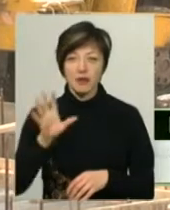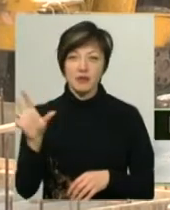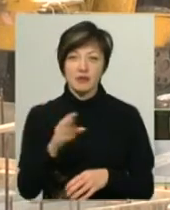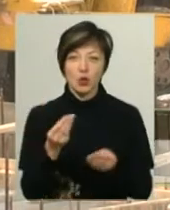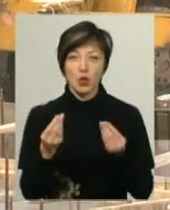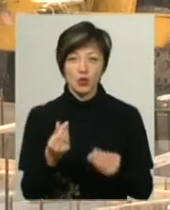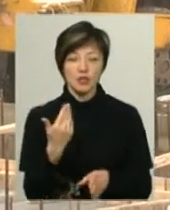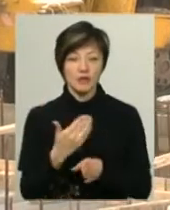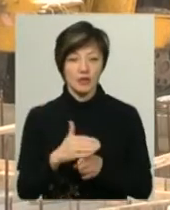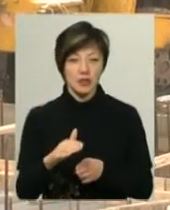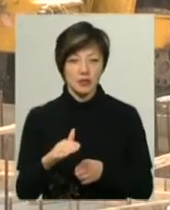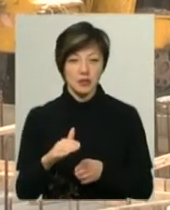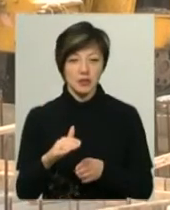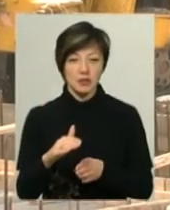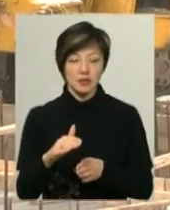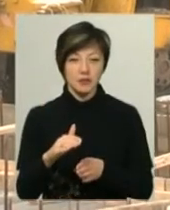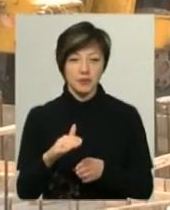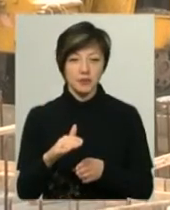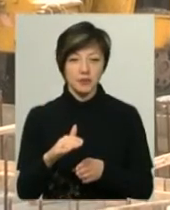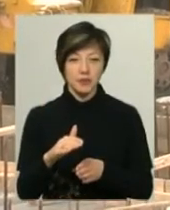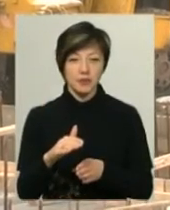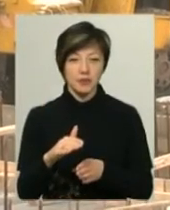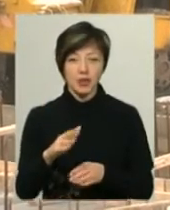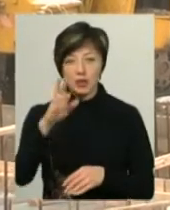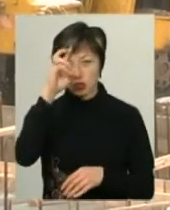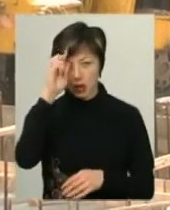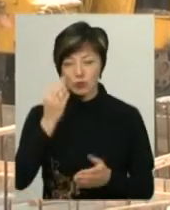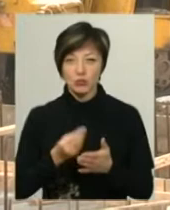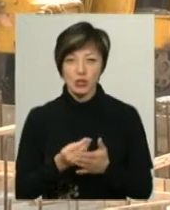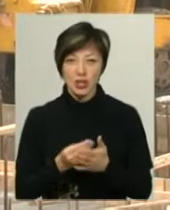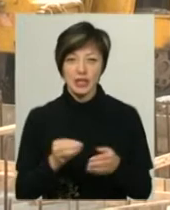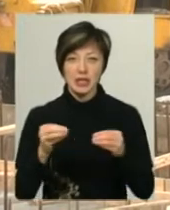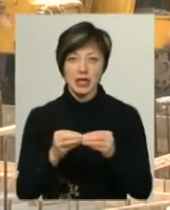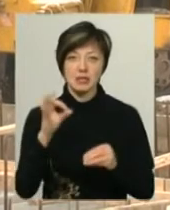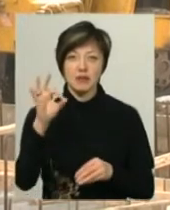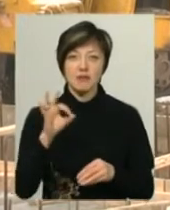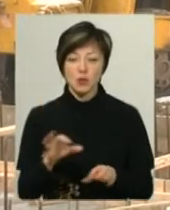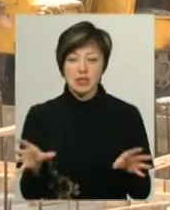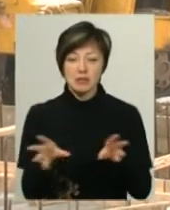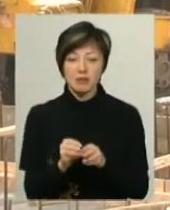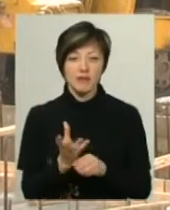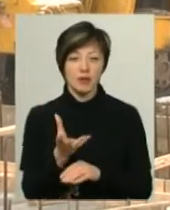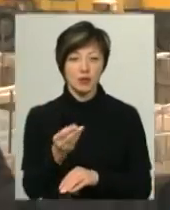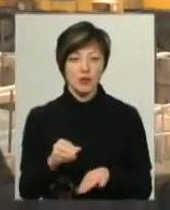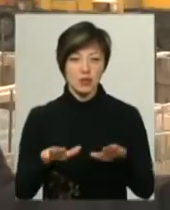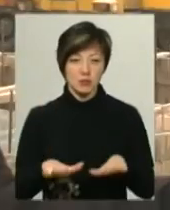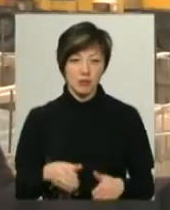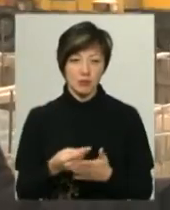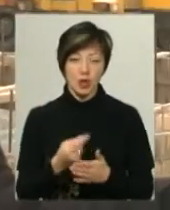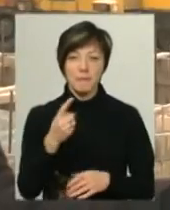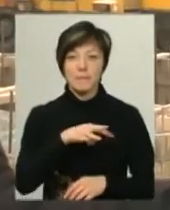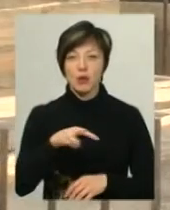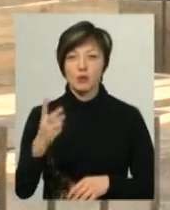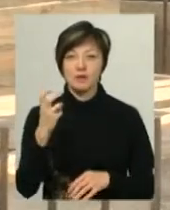кошти виділені з державного бюджету і 10% співфінансування з місцевого бюджету – 1 млн